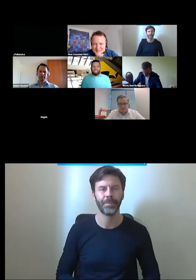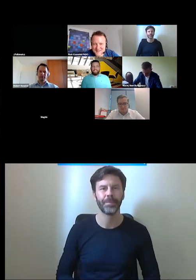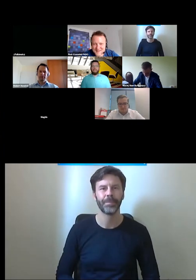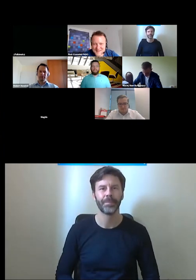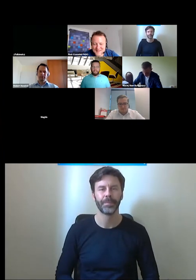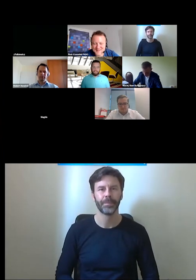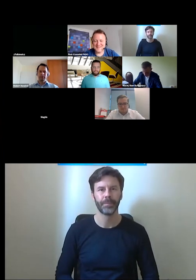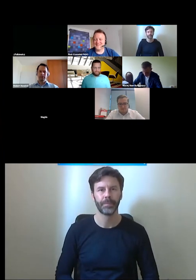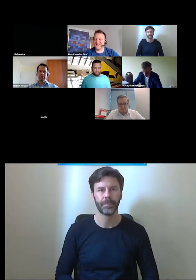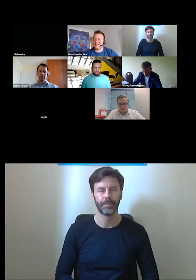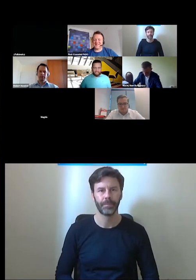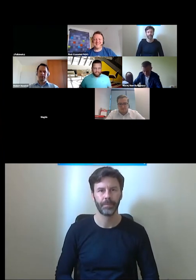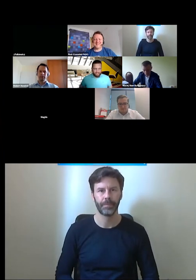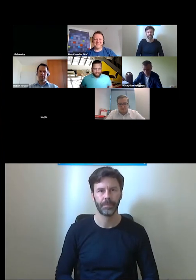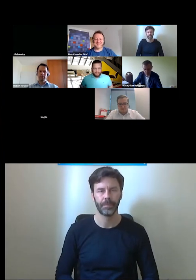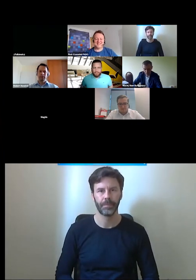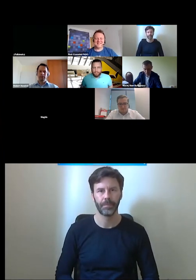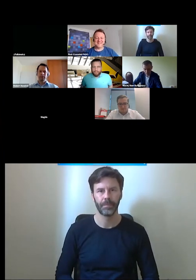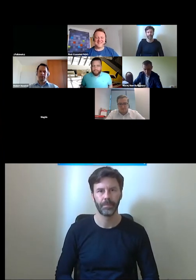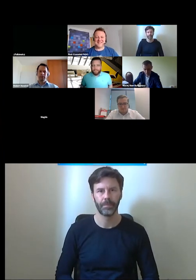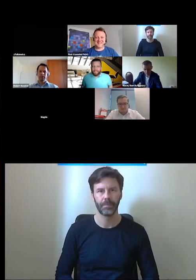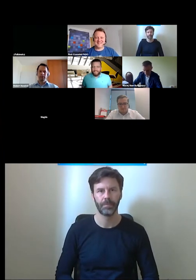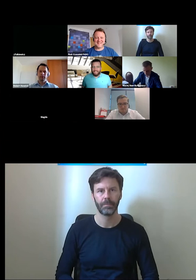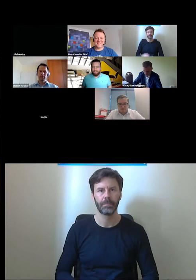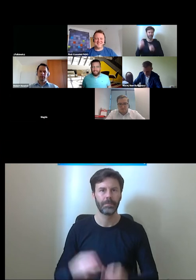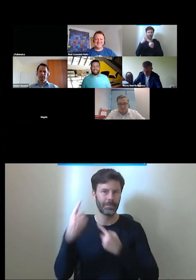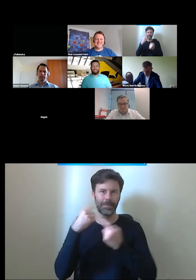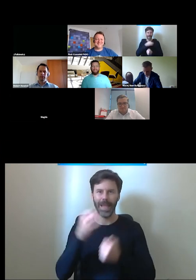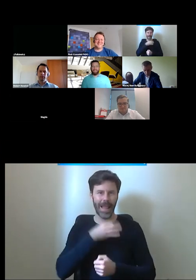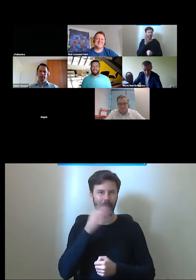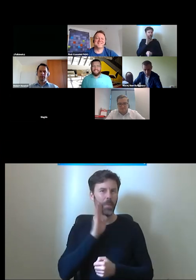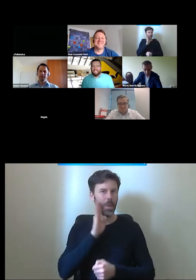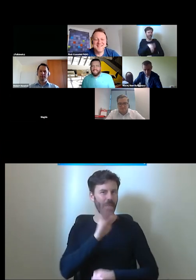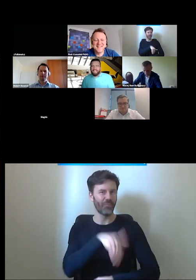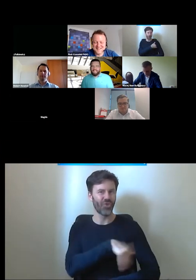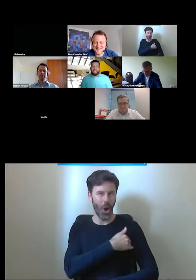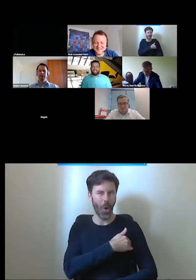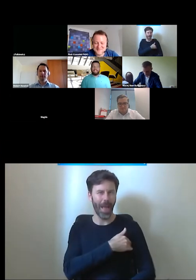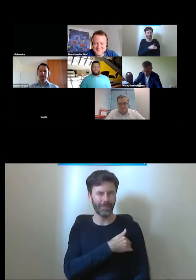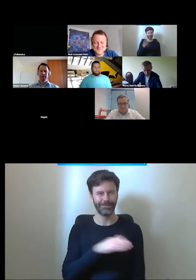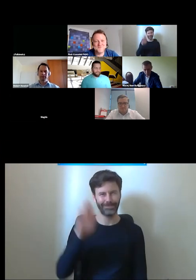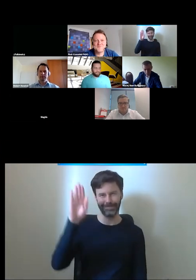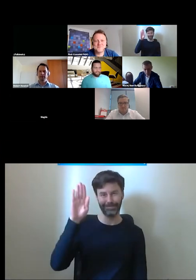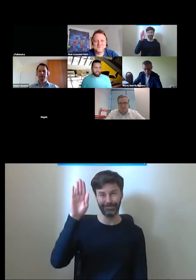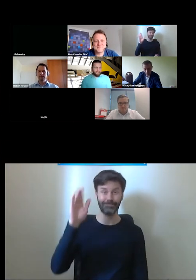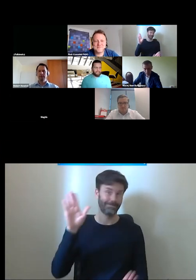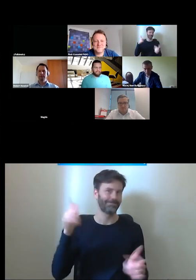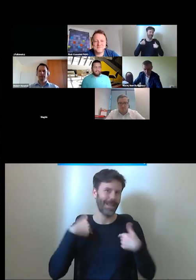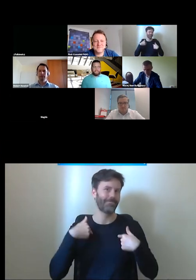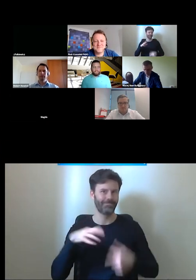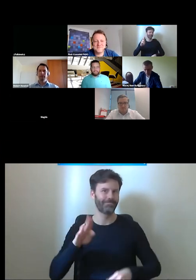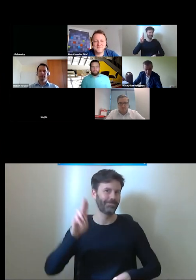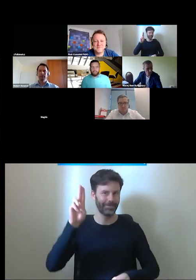Tak jakoś wydawało mi się, że system szkolny będzie tutaj jak najbardziej akceptowalny, więc podniosłem rękę.